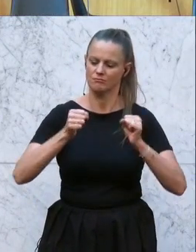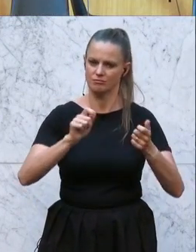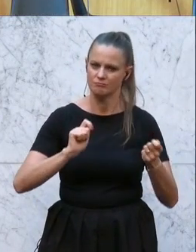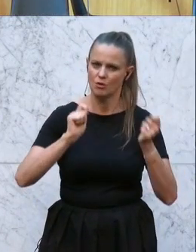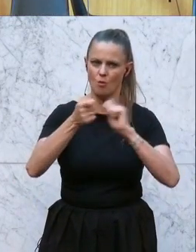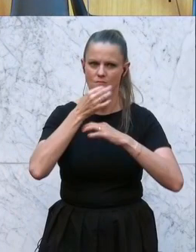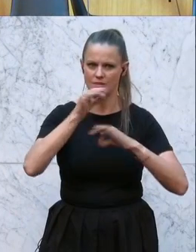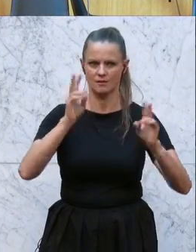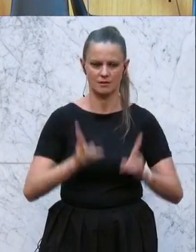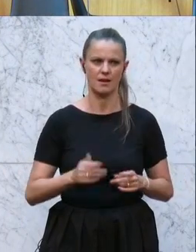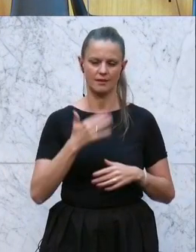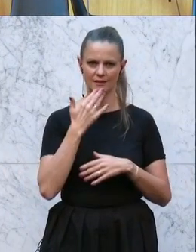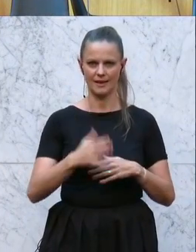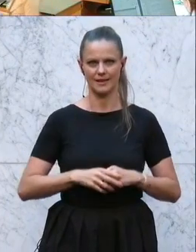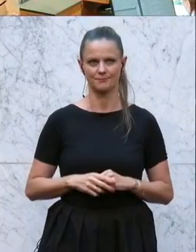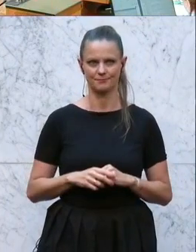verbessert wird. Danke.